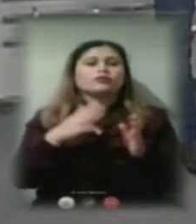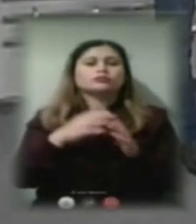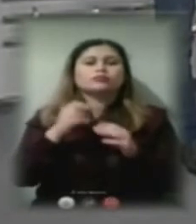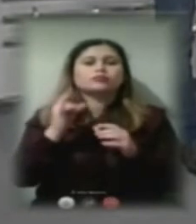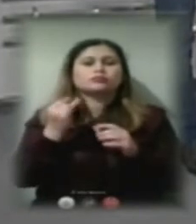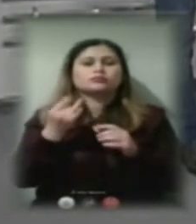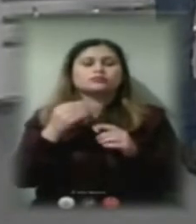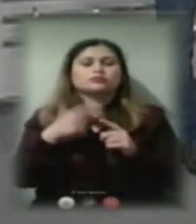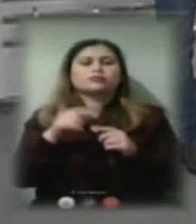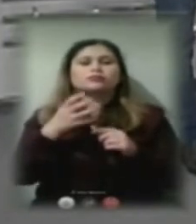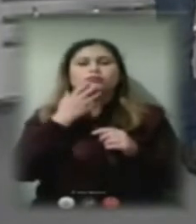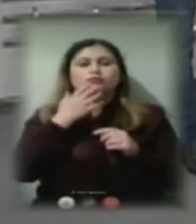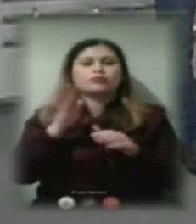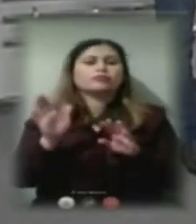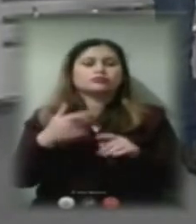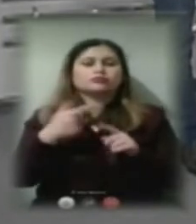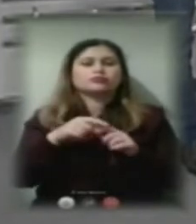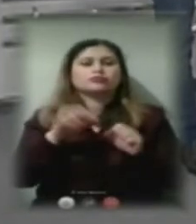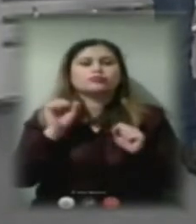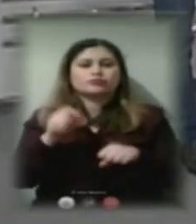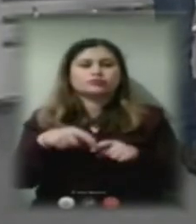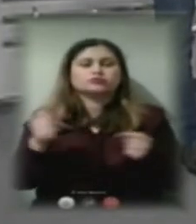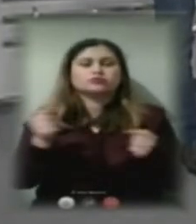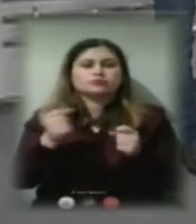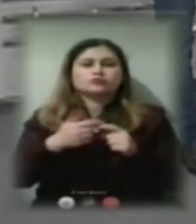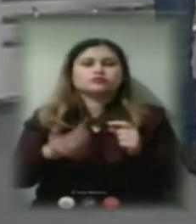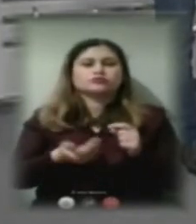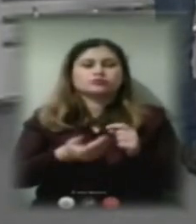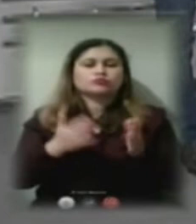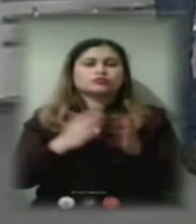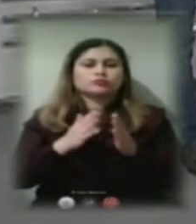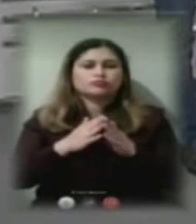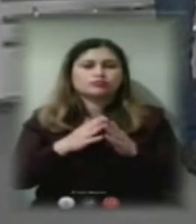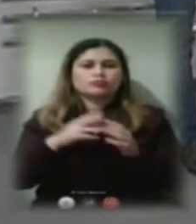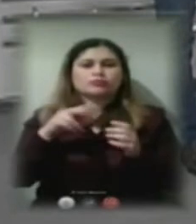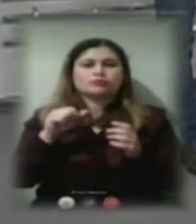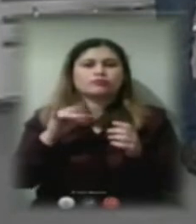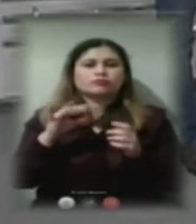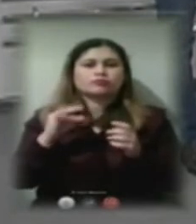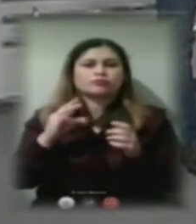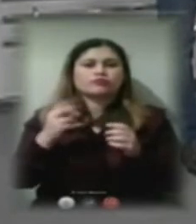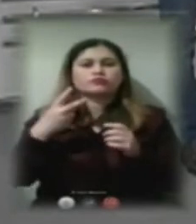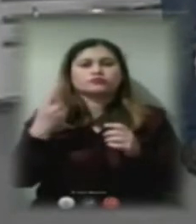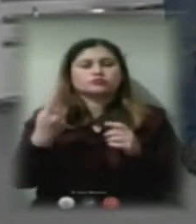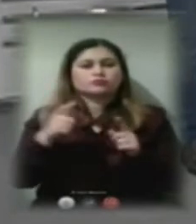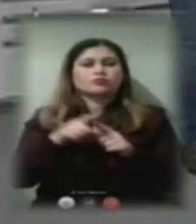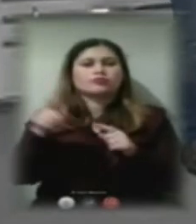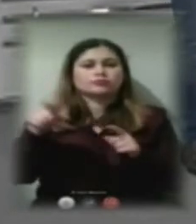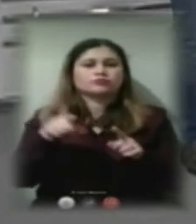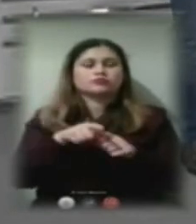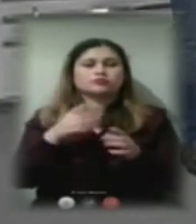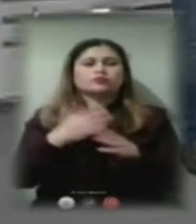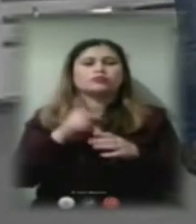утеплення і після зможуть цієї зими і жителі будинку Лавриньова 21. Там так само люди взяли